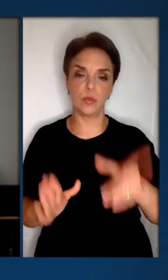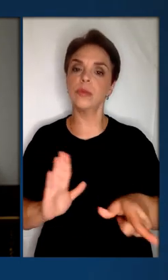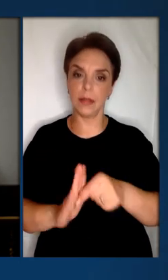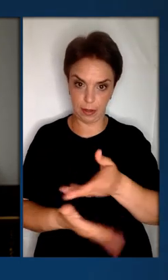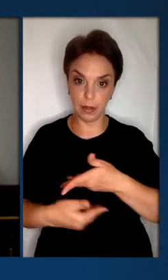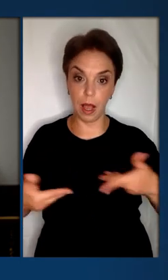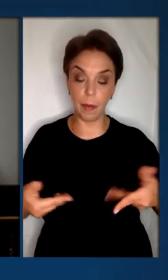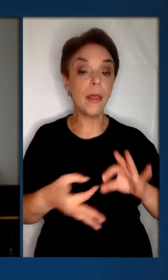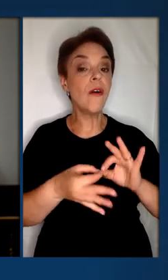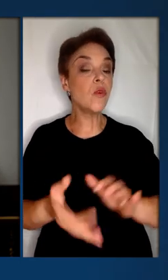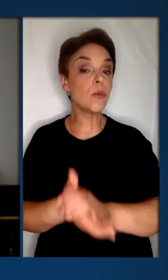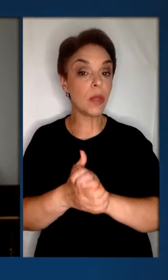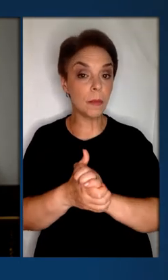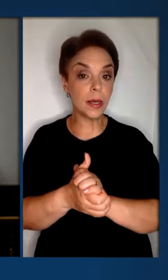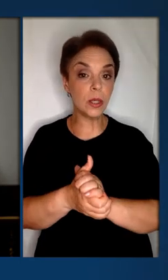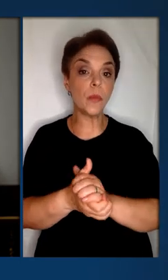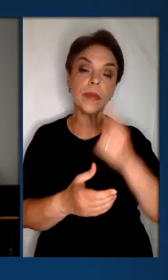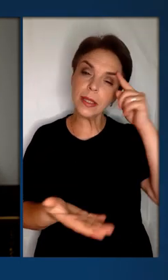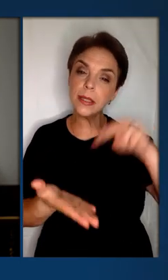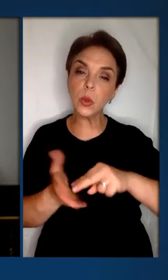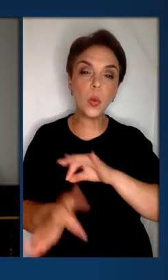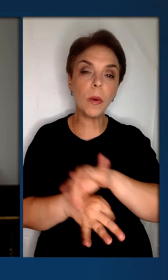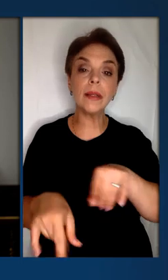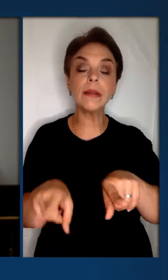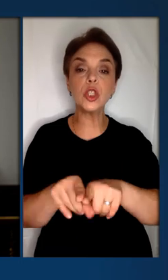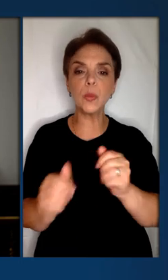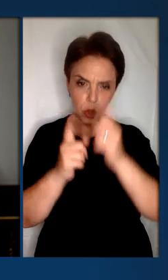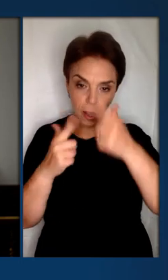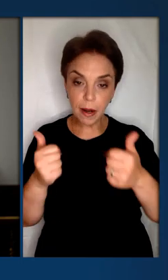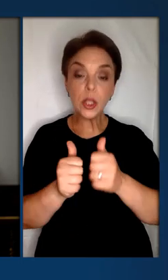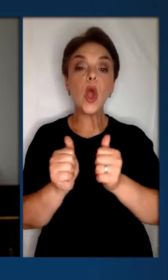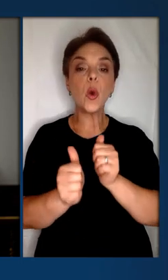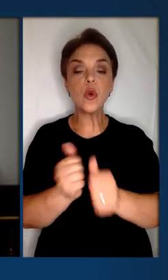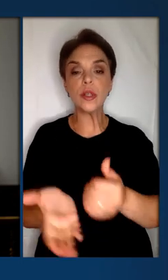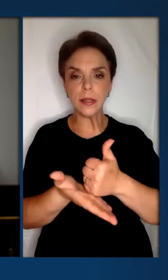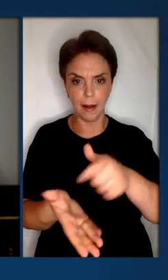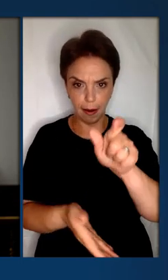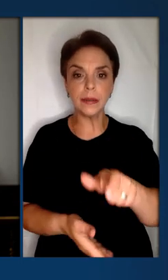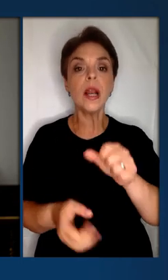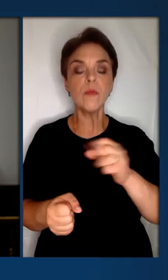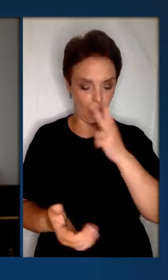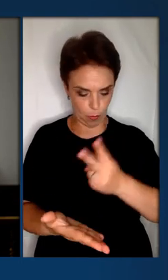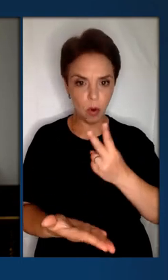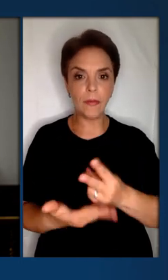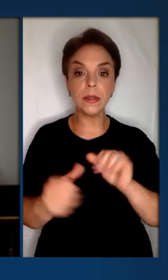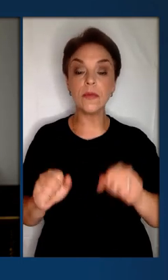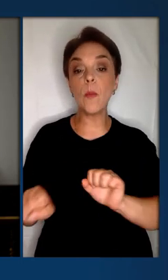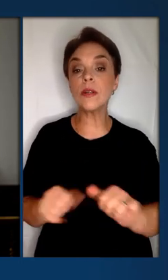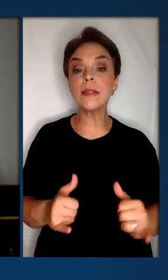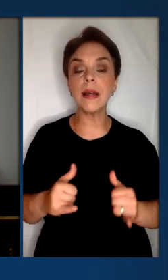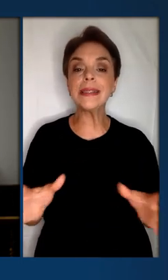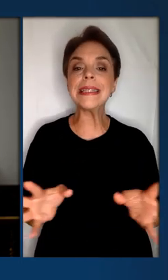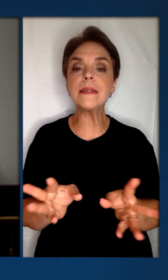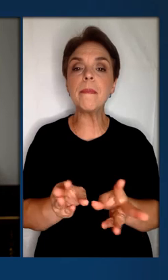більшість буде із нами. Формула миру задумана так, щоб кожна країна та кожен лідер могли проявити свої